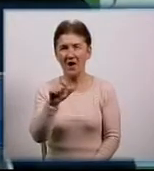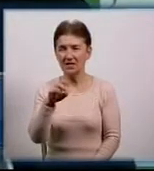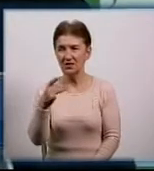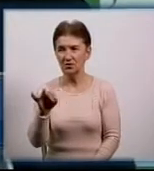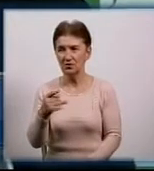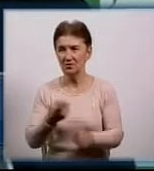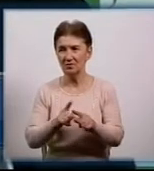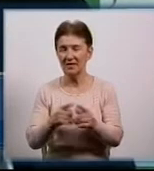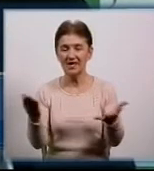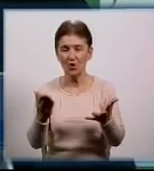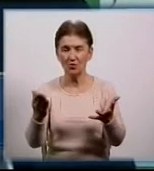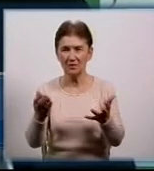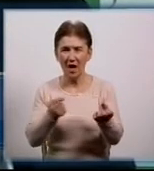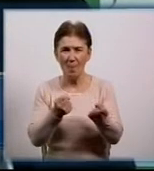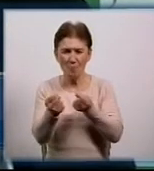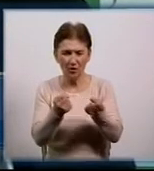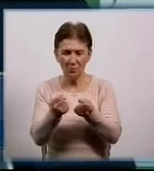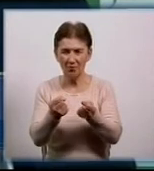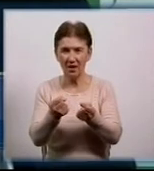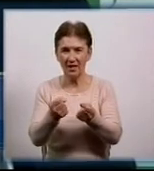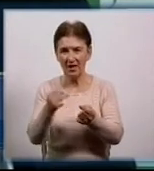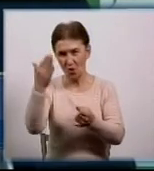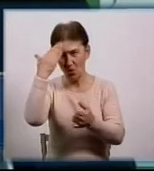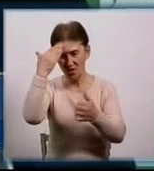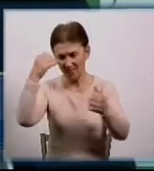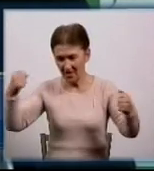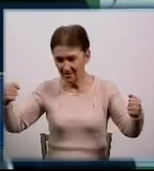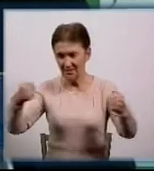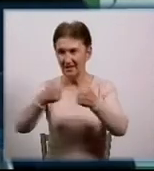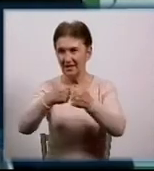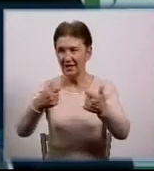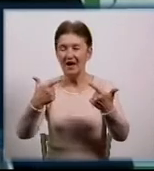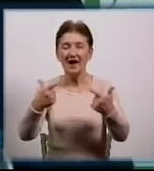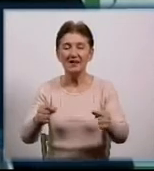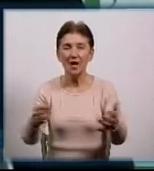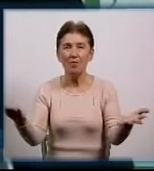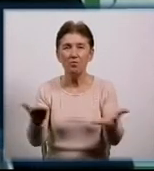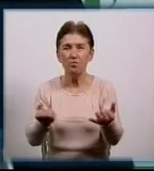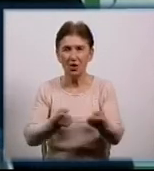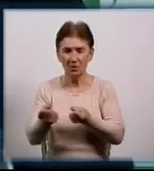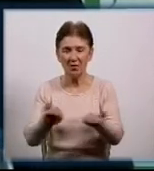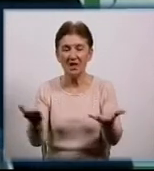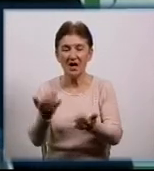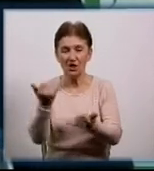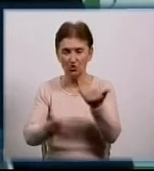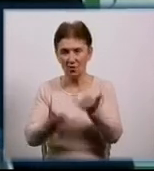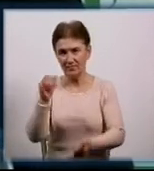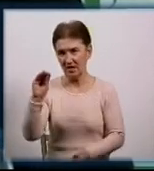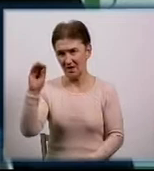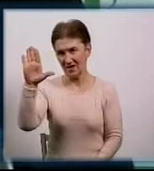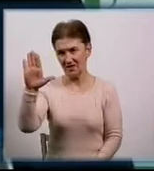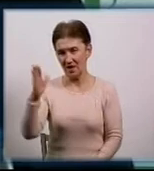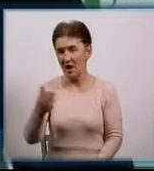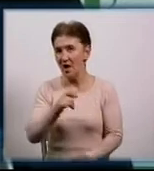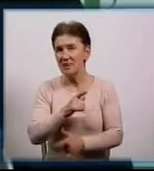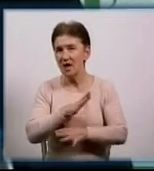йде звичайна боротьба і ігрове зіткнення головами, нічий не м'яч, йде боротьба, но яка жовта картка може бути? Не ліктем,